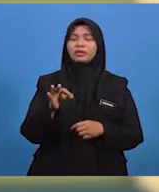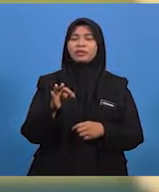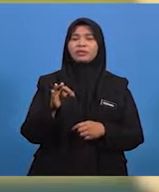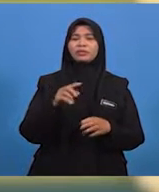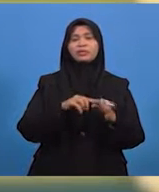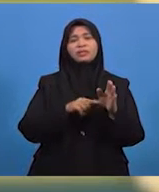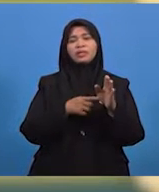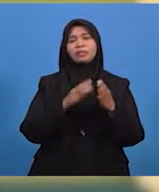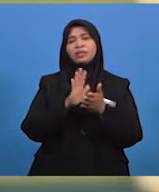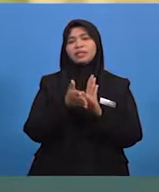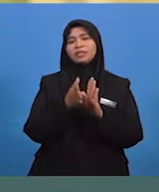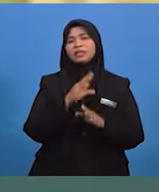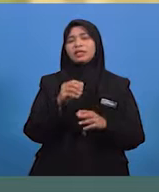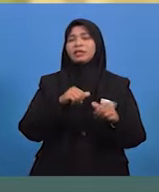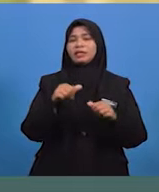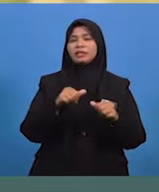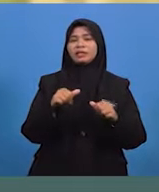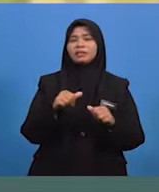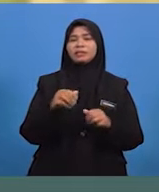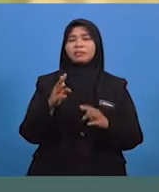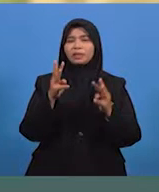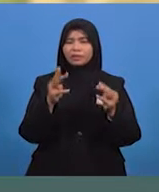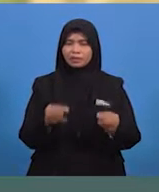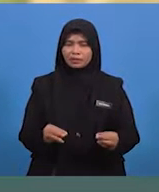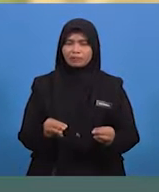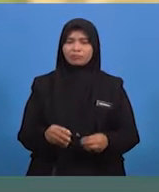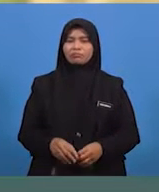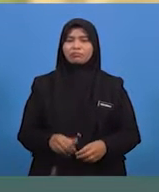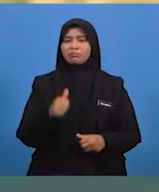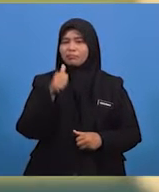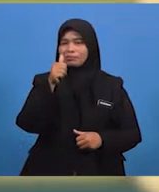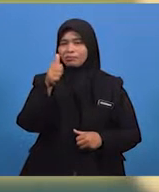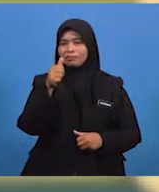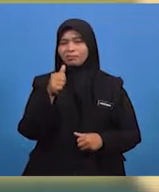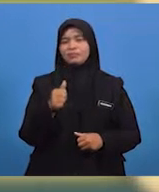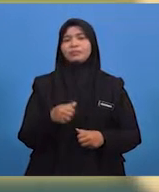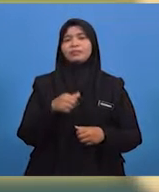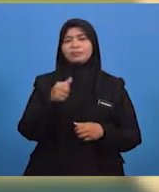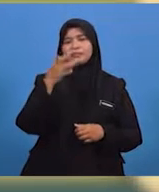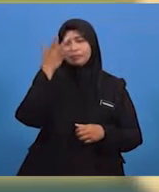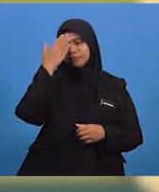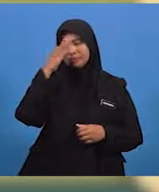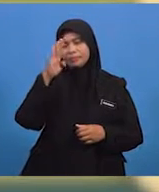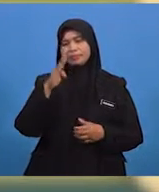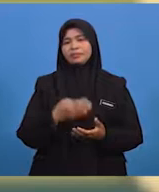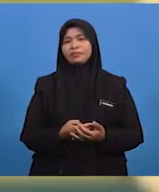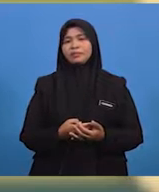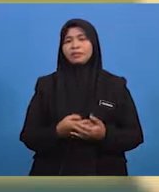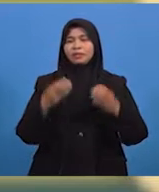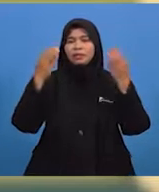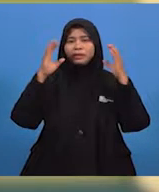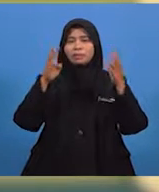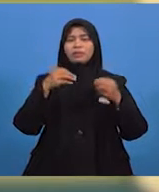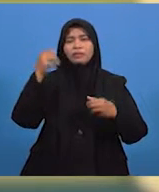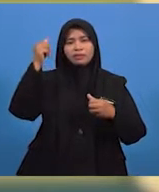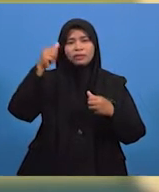aktiviti manusia? Bagus, anda memang bijak. Murid-murid, cikgu ingin mengingatkan